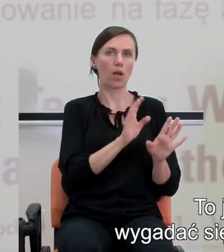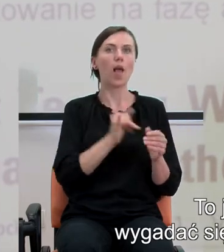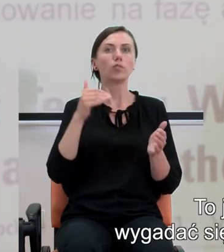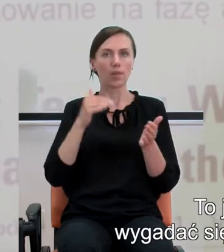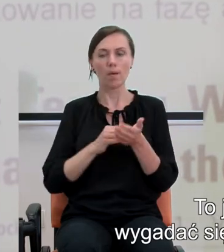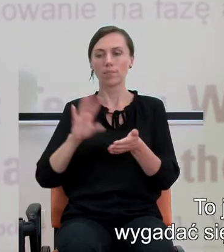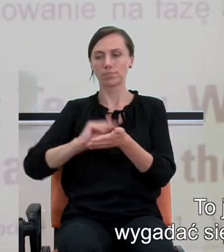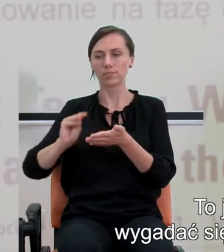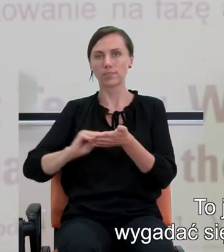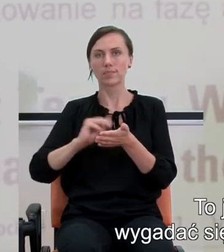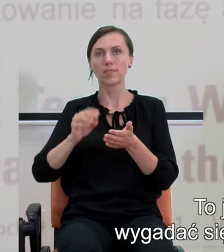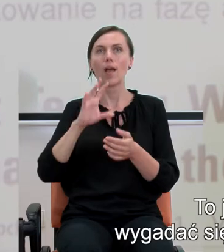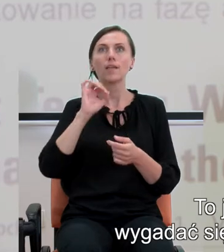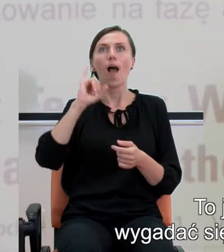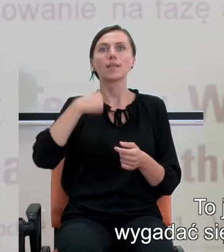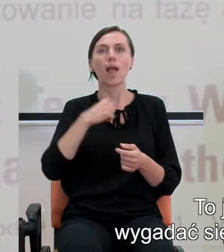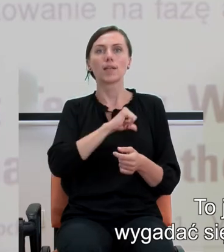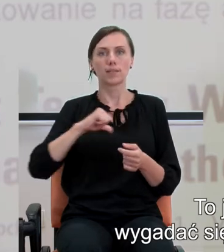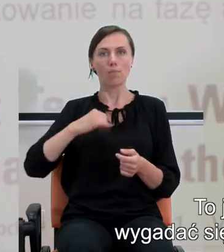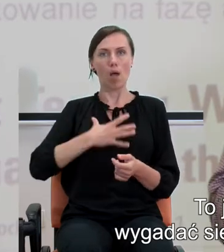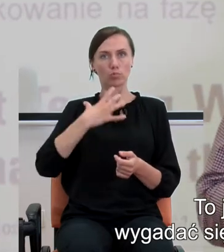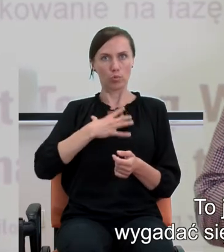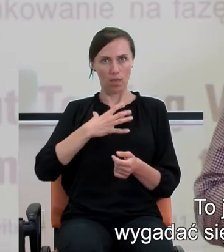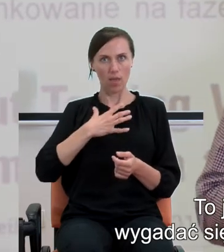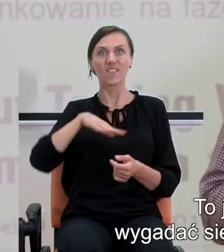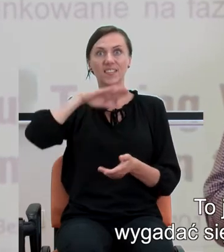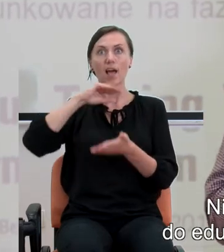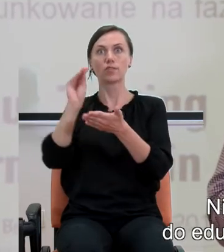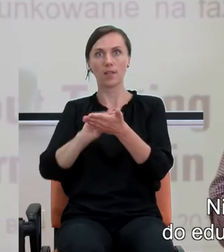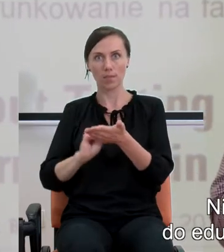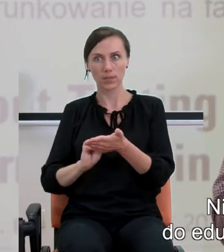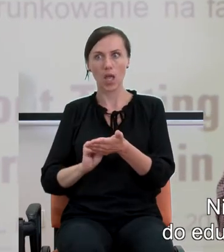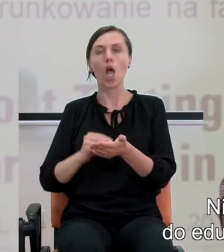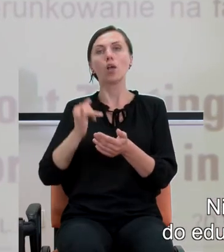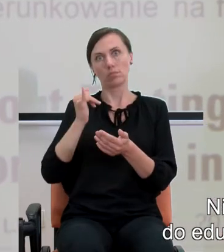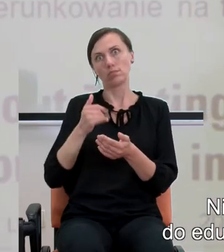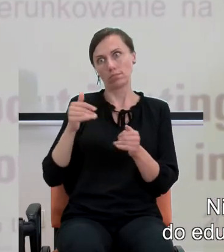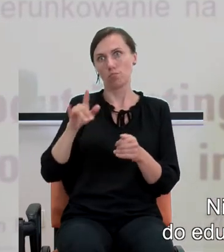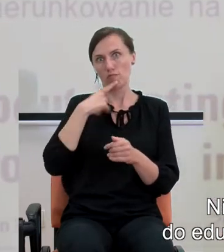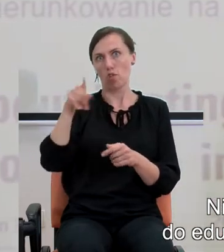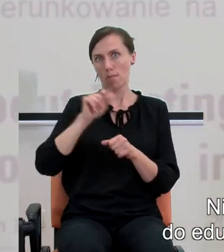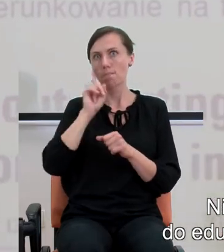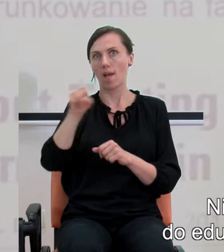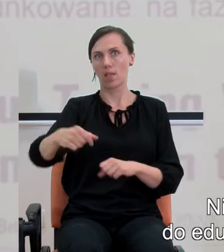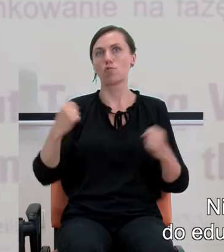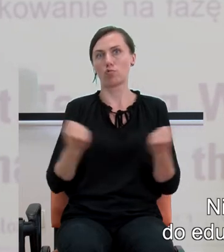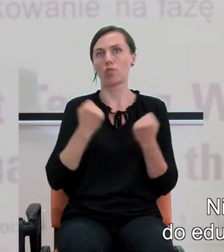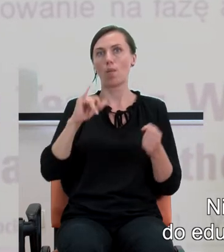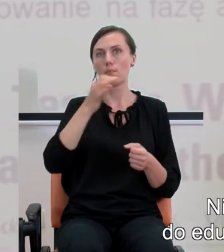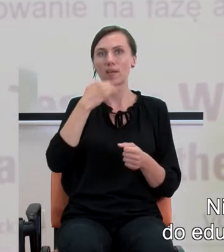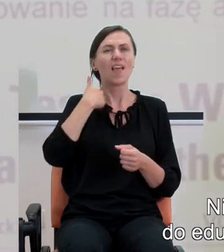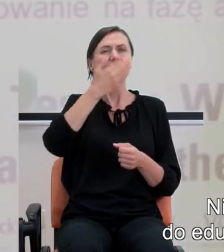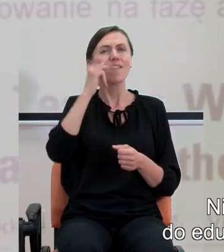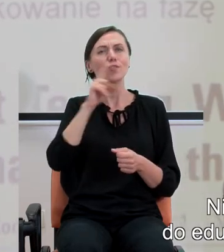wygadać się przed samym sobą i to może zupełnie działać. Nie wiem, czy powinno się wprowadzać do